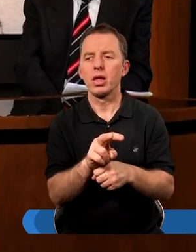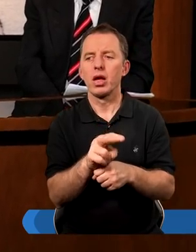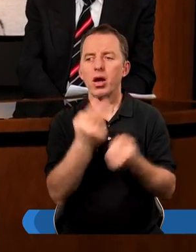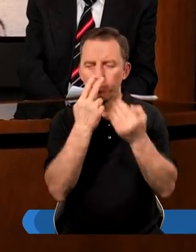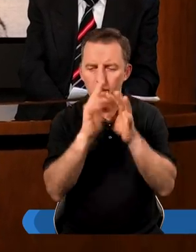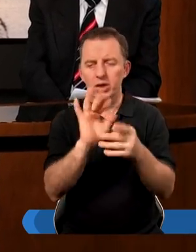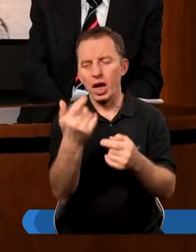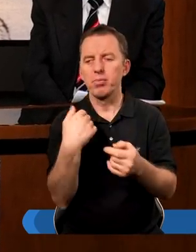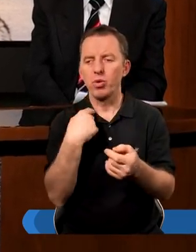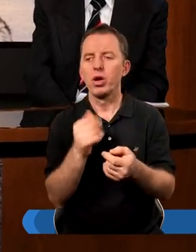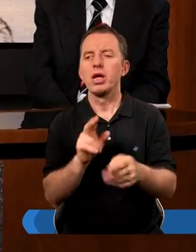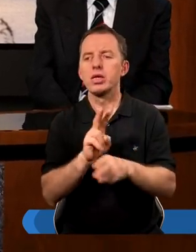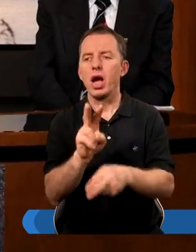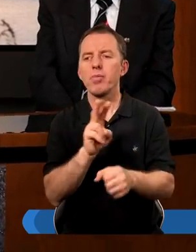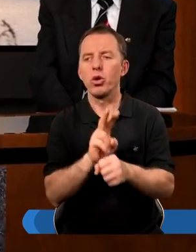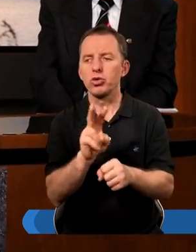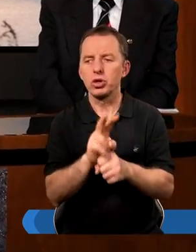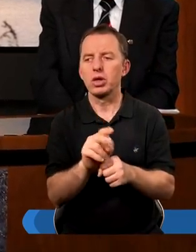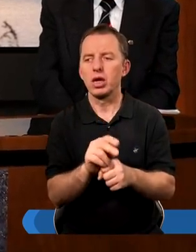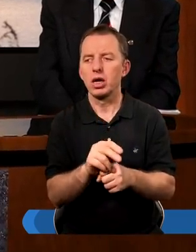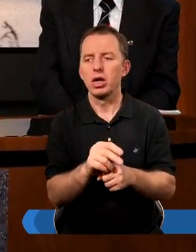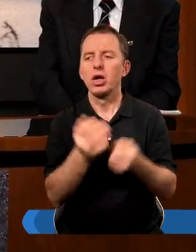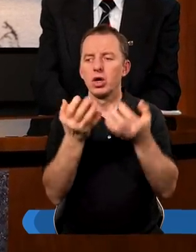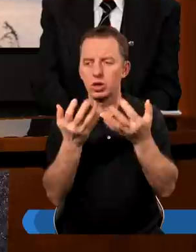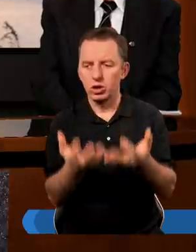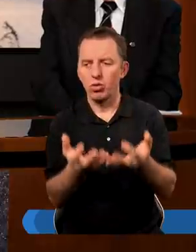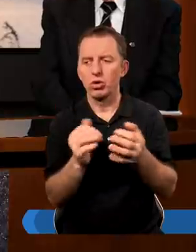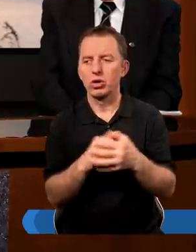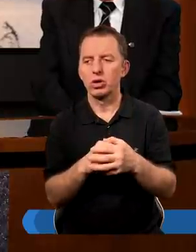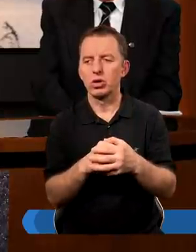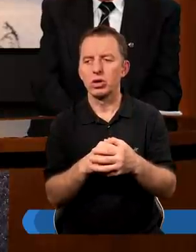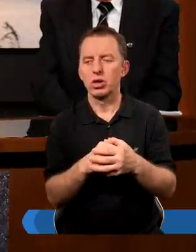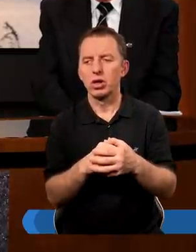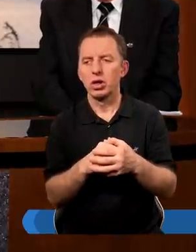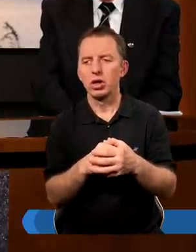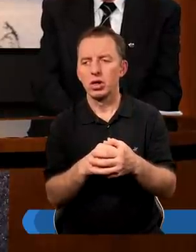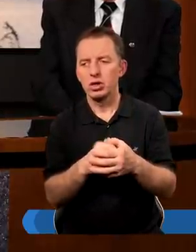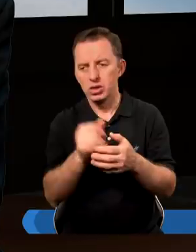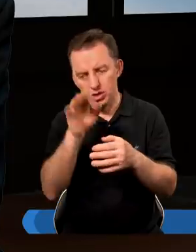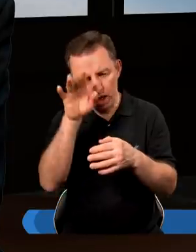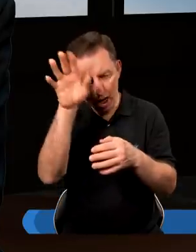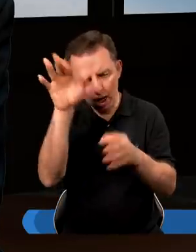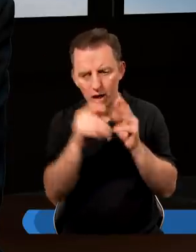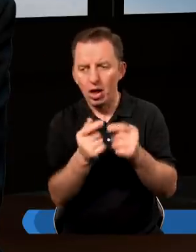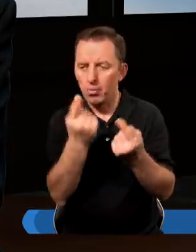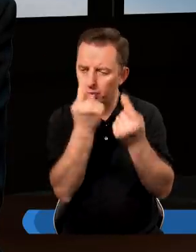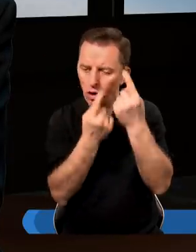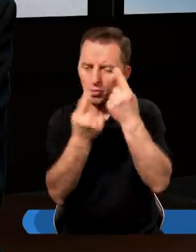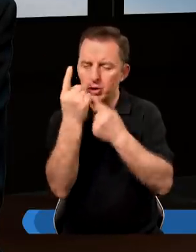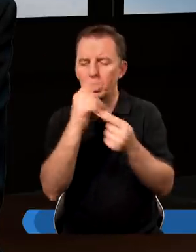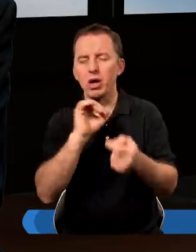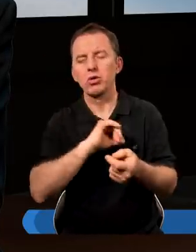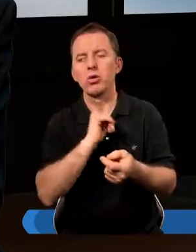Pokazane było, jak Japończycy czczą jelenie i od razu sobie